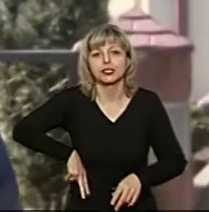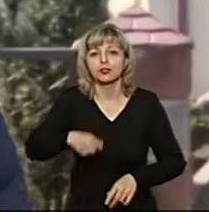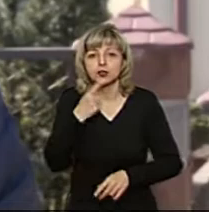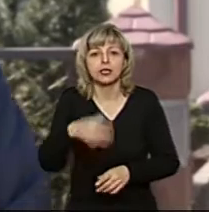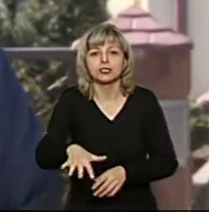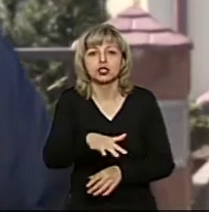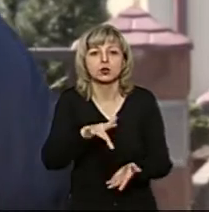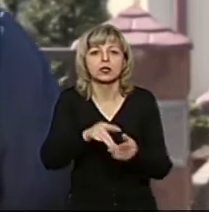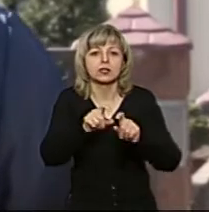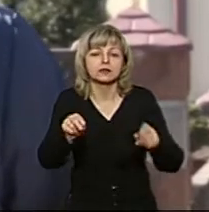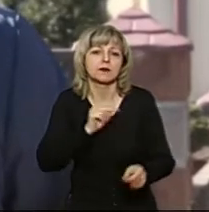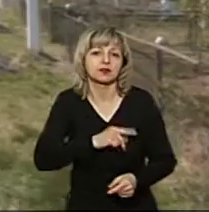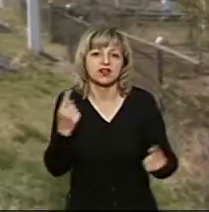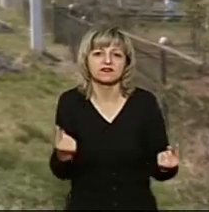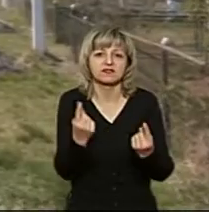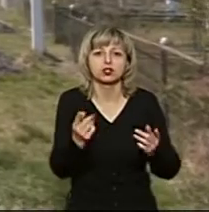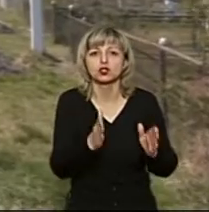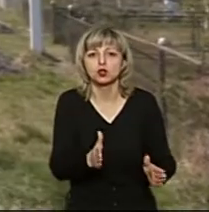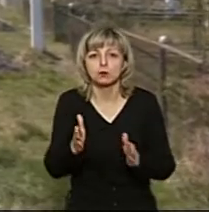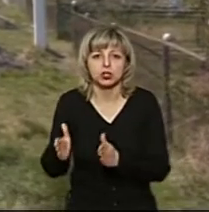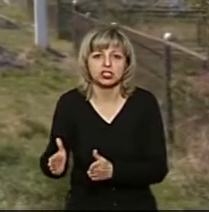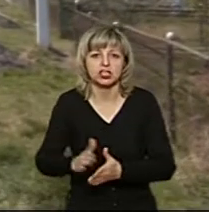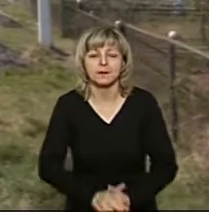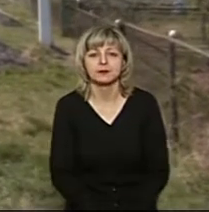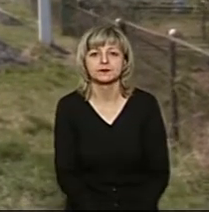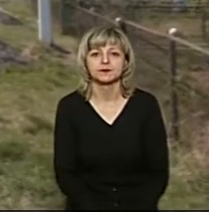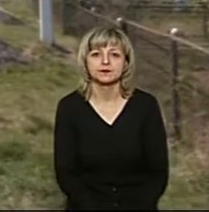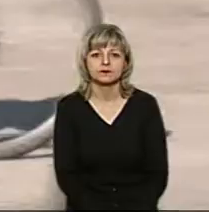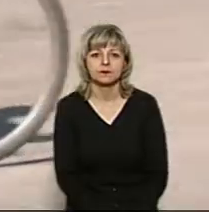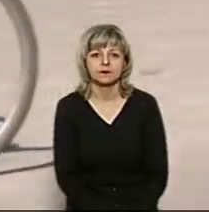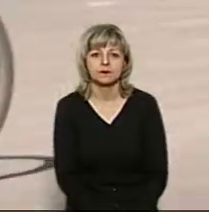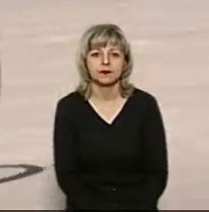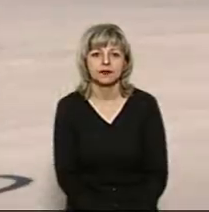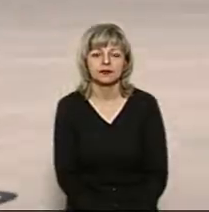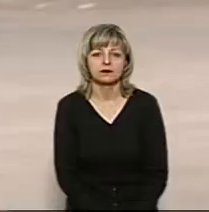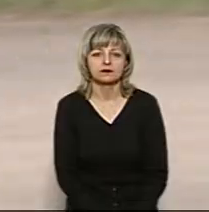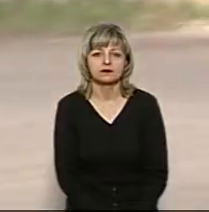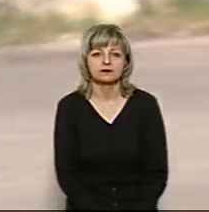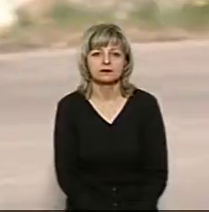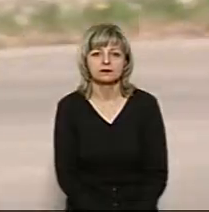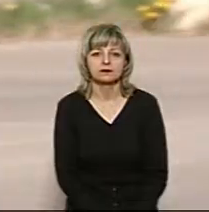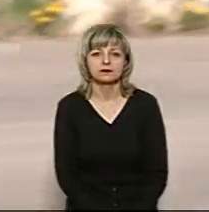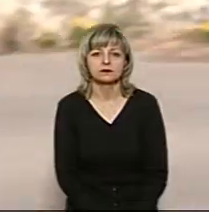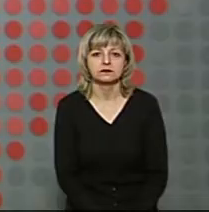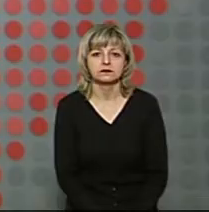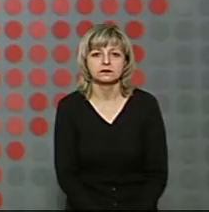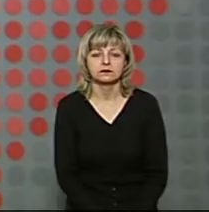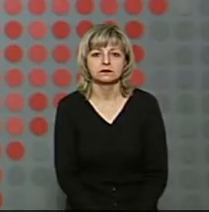терцентр працює у звичному режимі. Оксана Євпак, Віталій Гаврилець. Новини на Суспільному. Волинь.